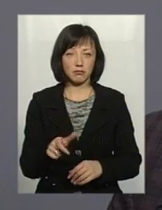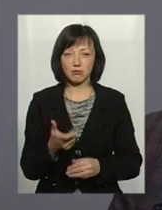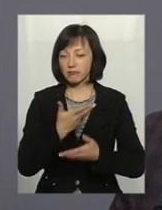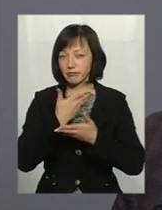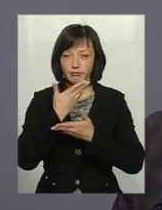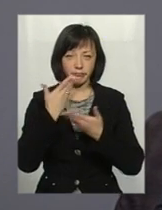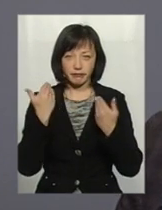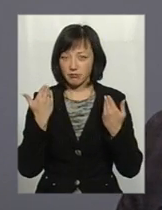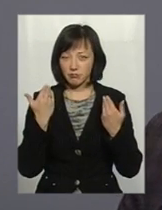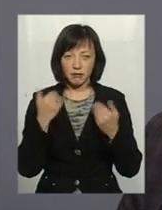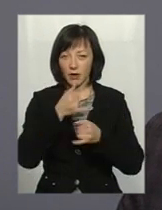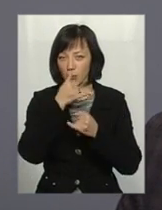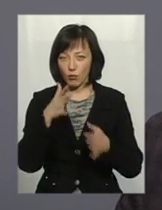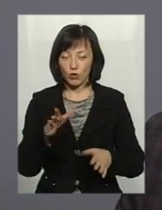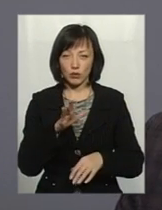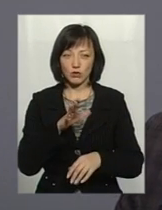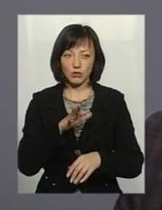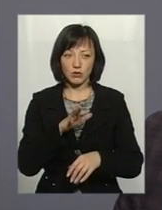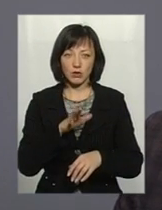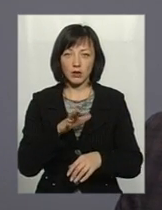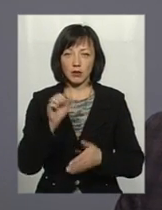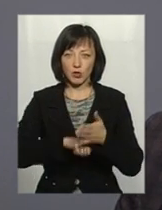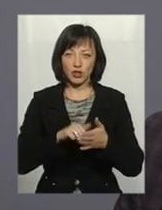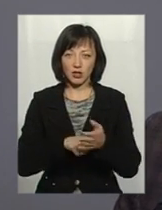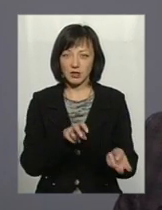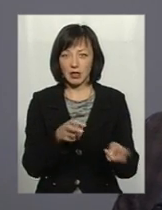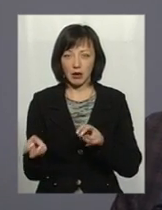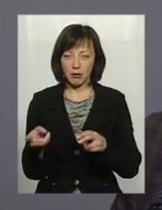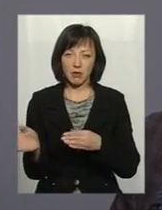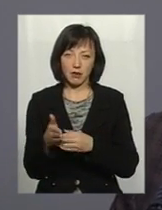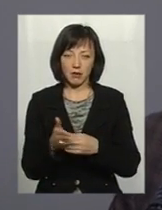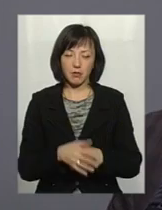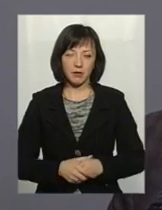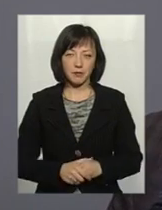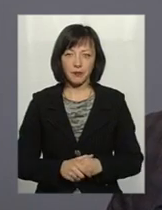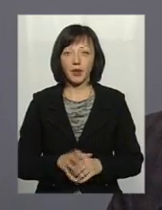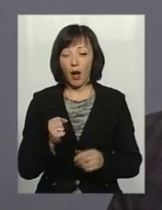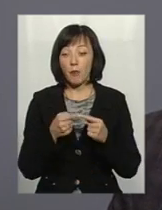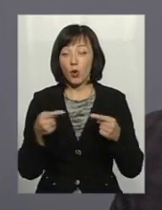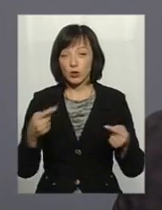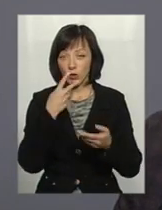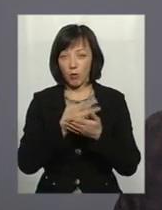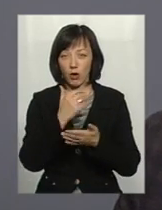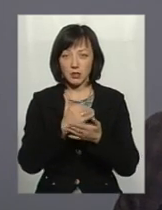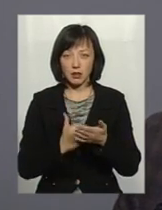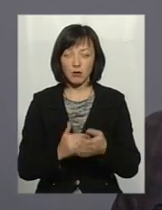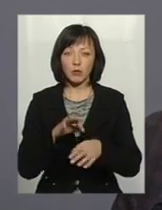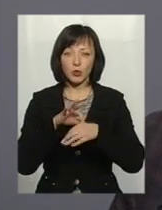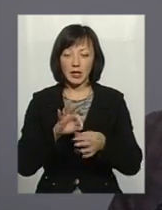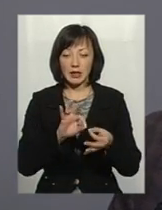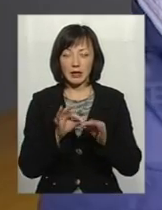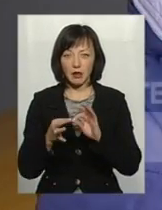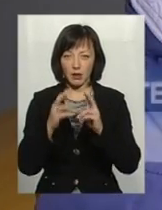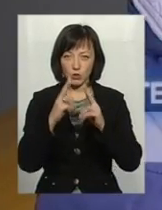може припустити до загиблі водних живих ресурсів за показниками кисню. А по інших показниках будуть проведені детальні